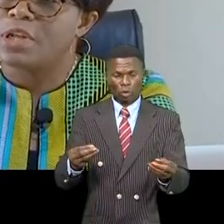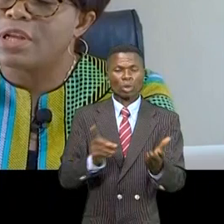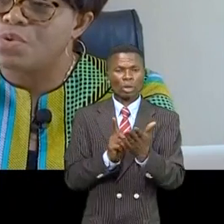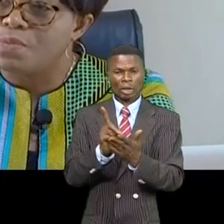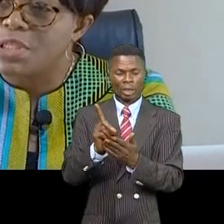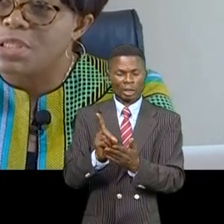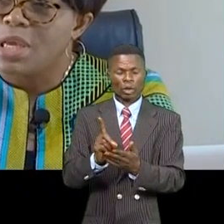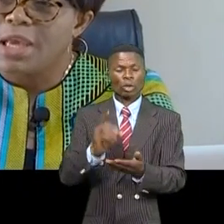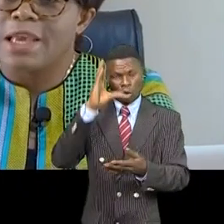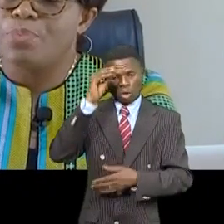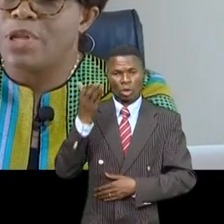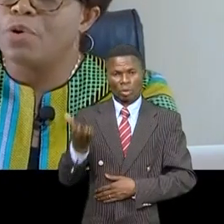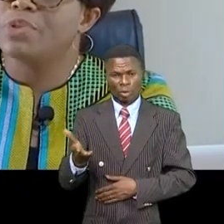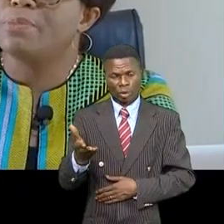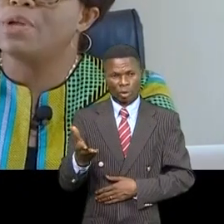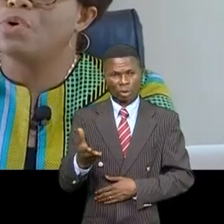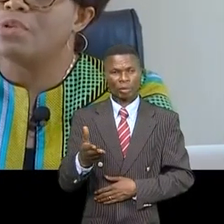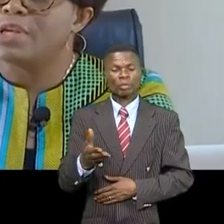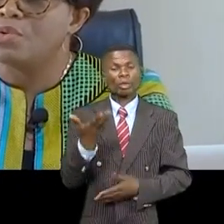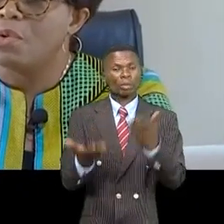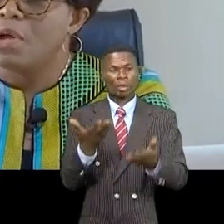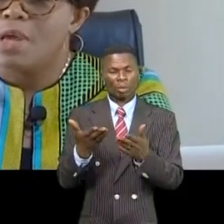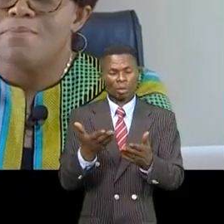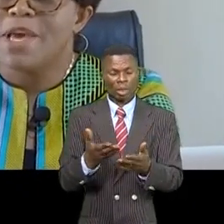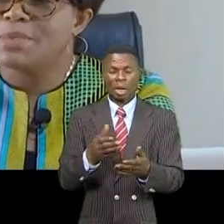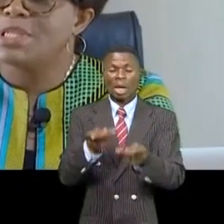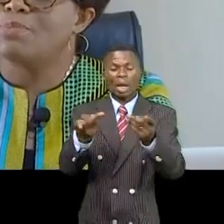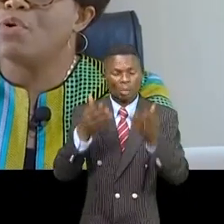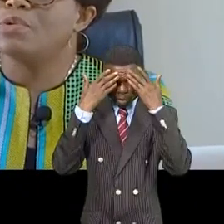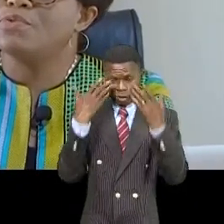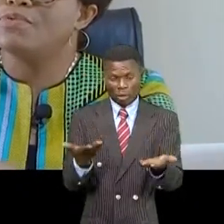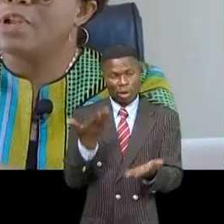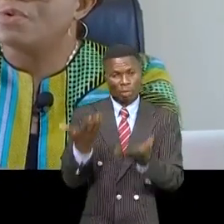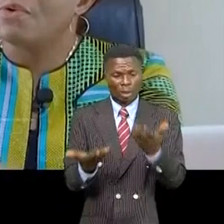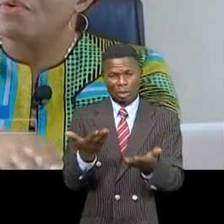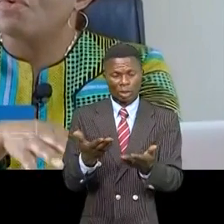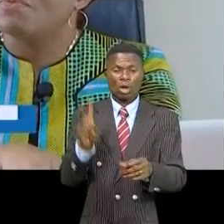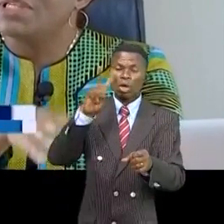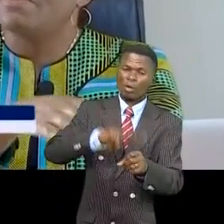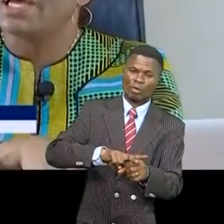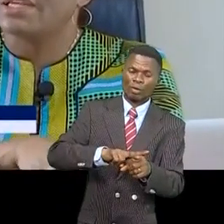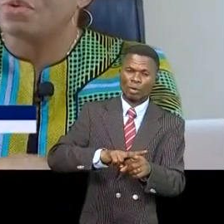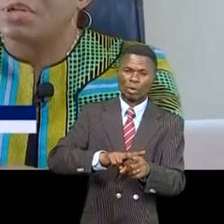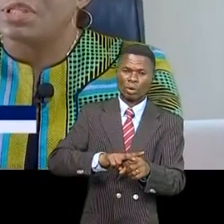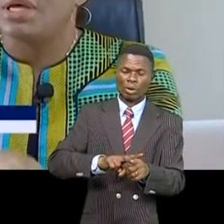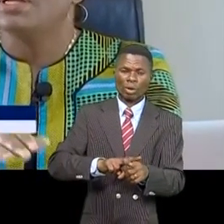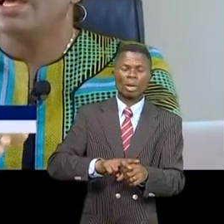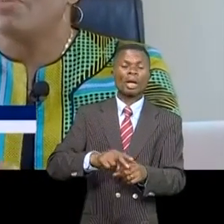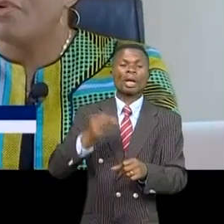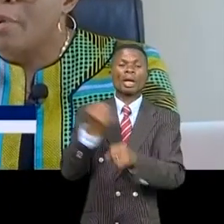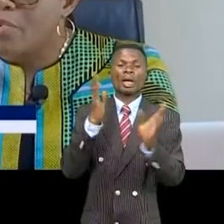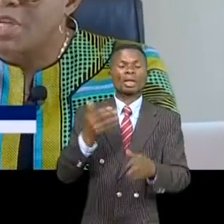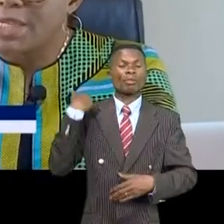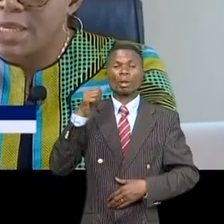violences sexuelles qu'elles subissent et qu'elles n'ont peut-être pas d'orientation, même si ce n pas une violation commise par un agent de l'État,